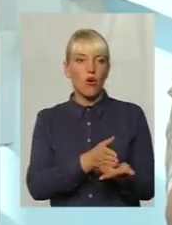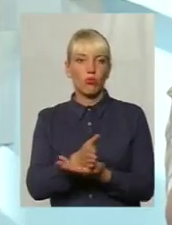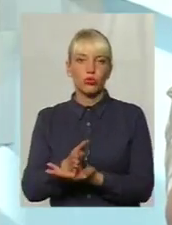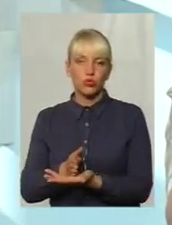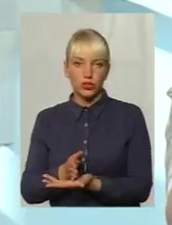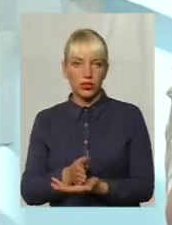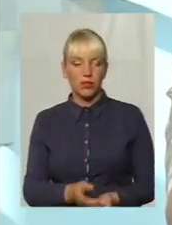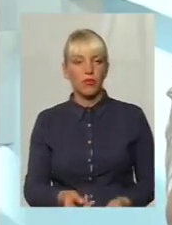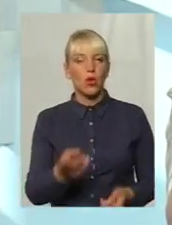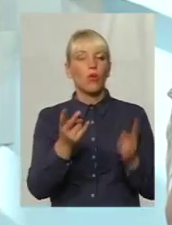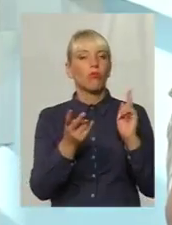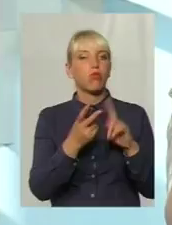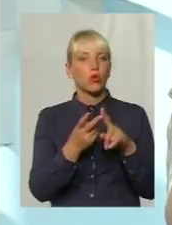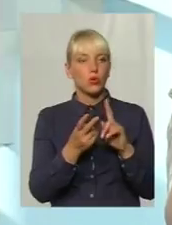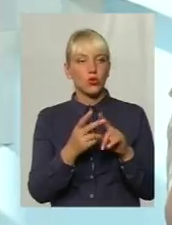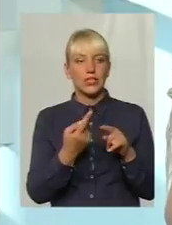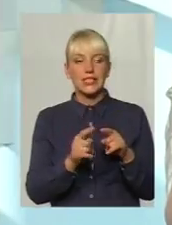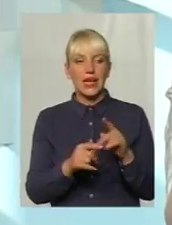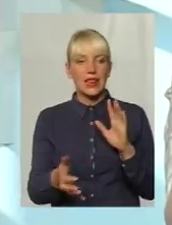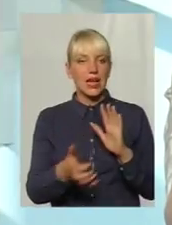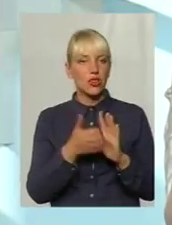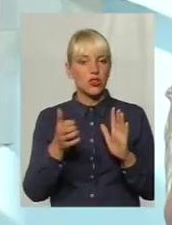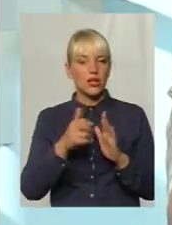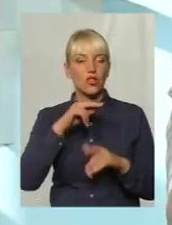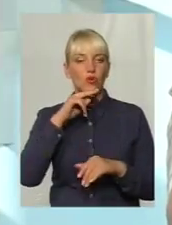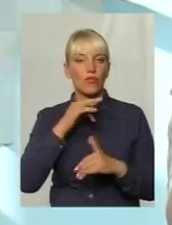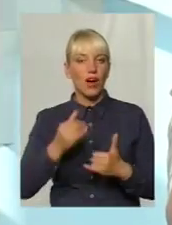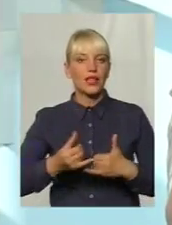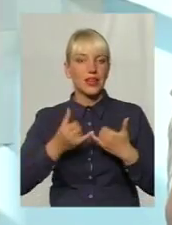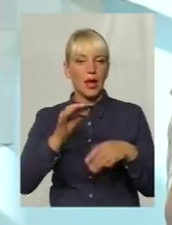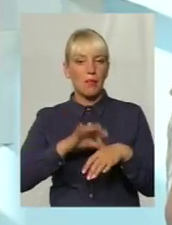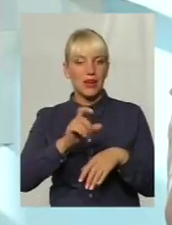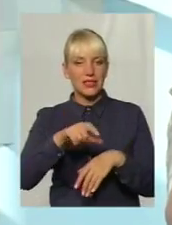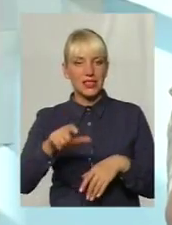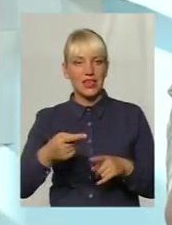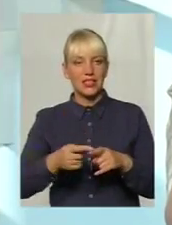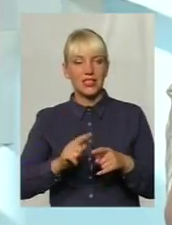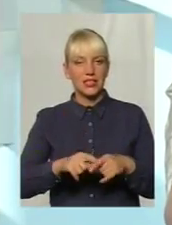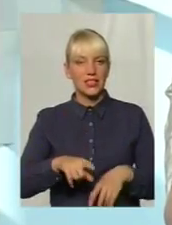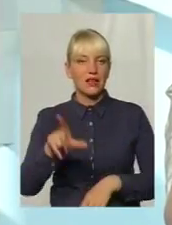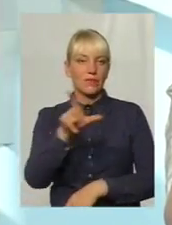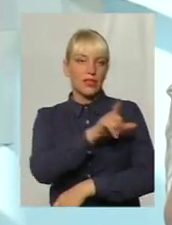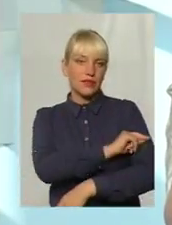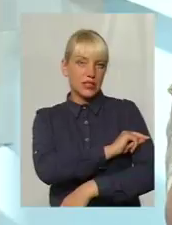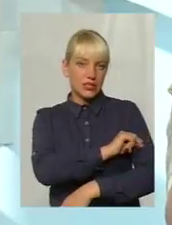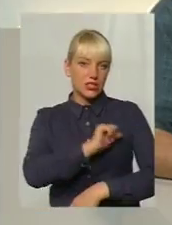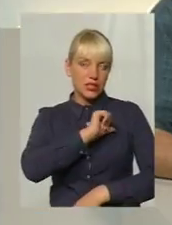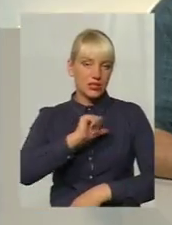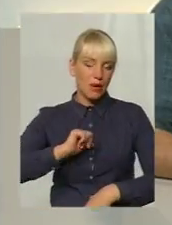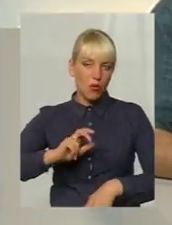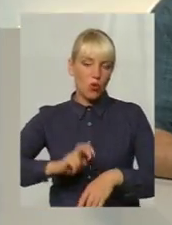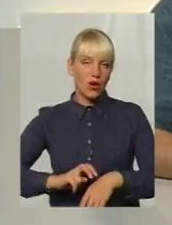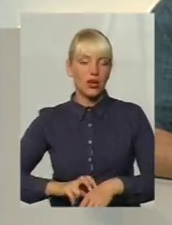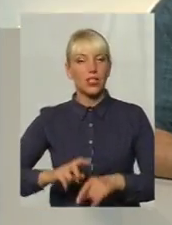По-друге, це і недостатня увага до цих пацієнтів. По-третє, це і виснаження самого лікаря. Через це